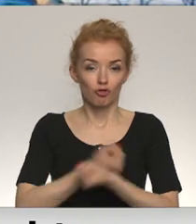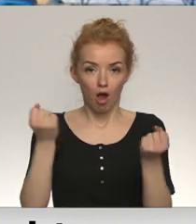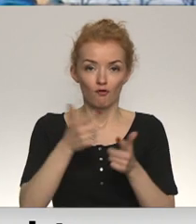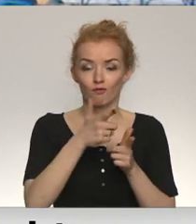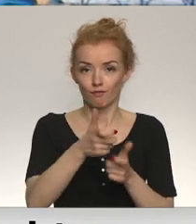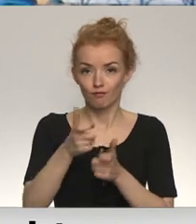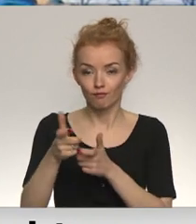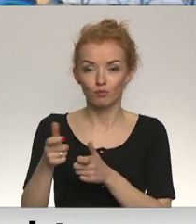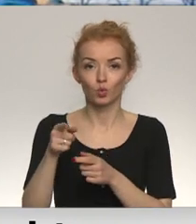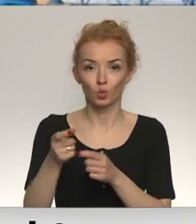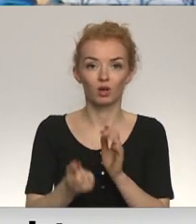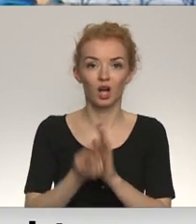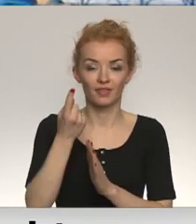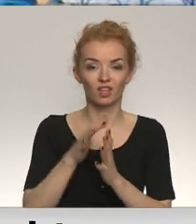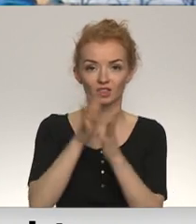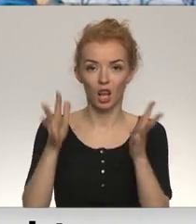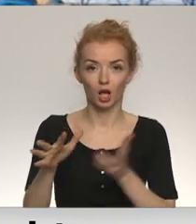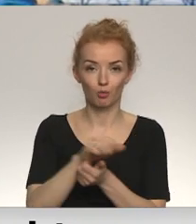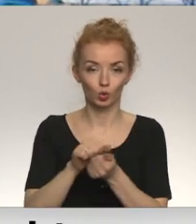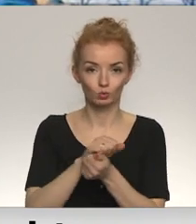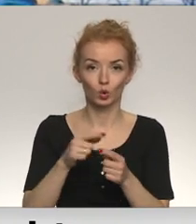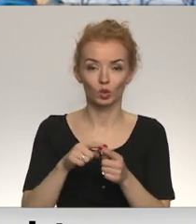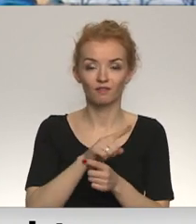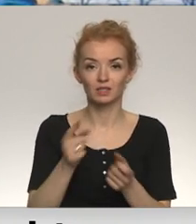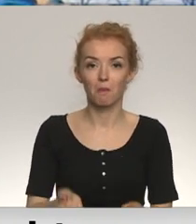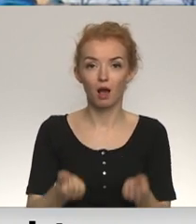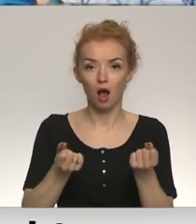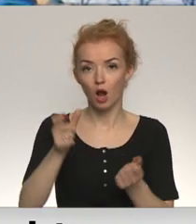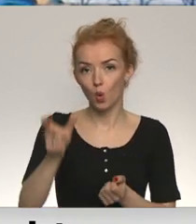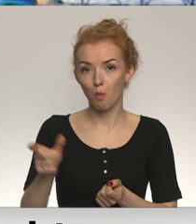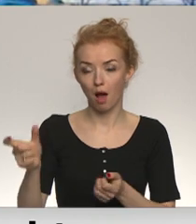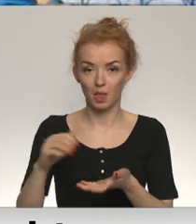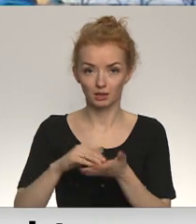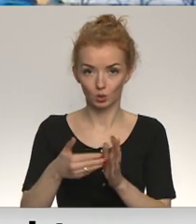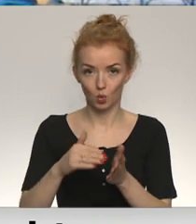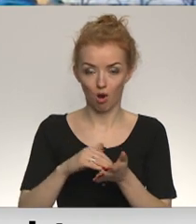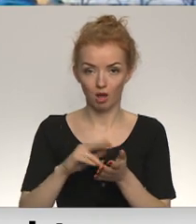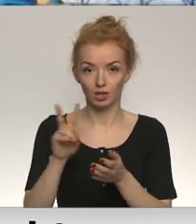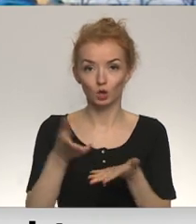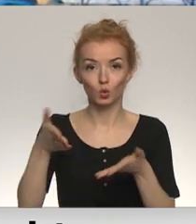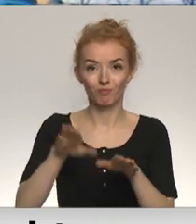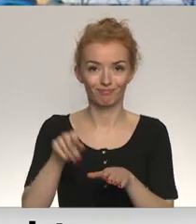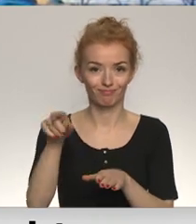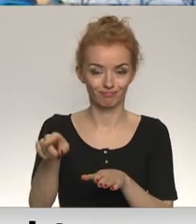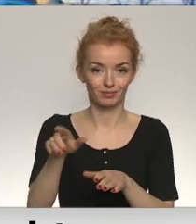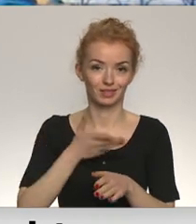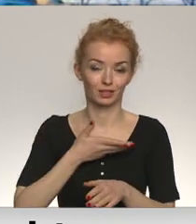nodarīt vislielākie postījumi un vismagākā humanā situācija cilvēkiem, kas tur joprojām ir palikuši.